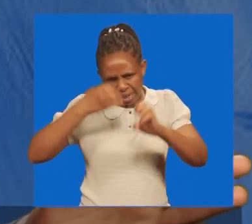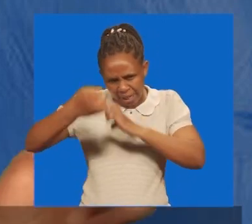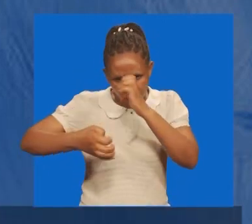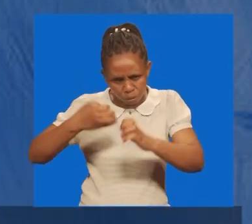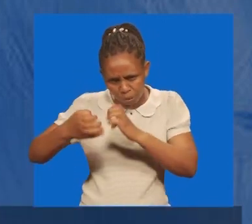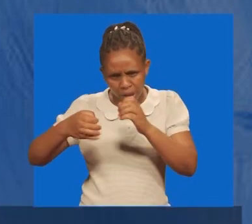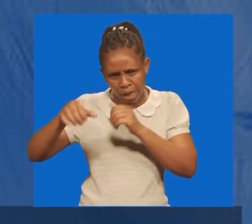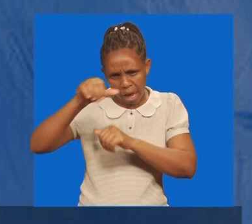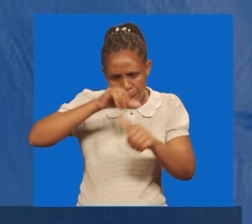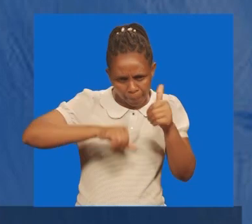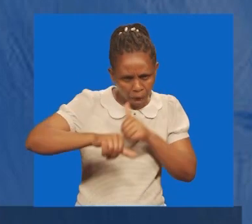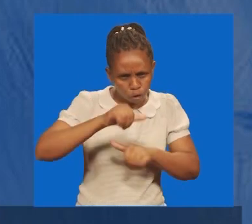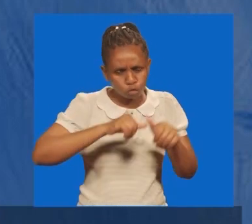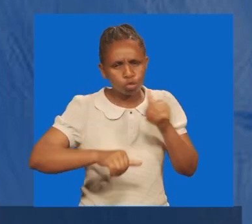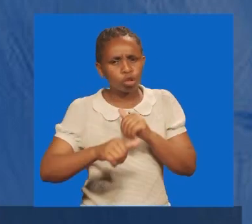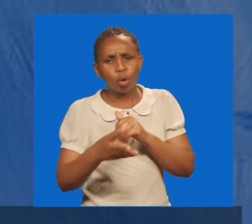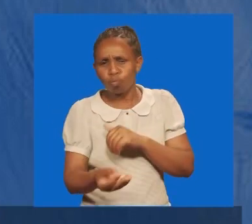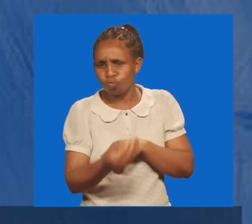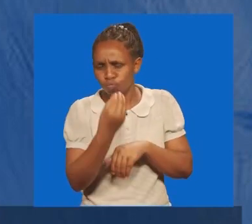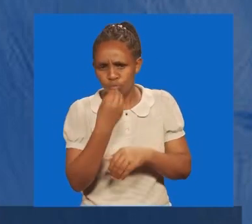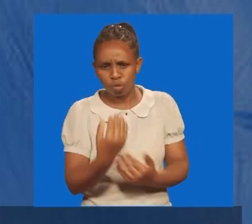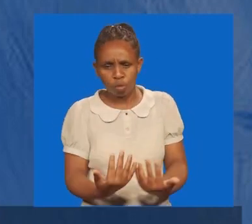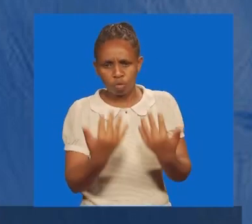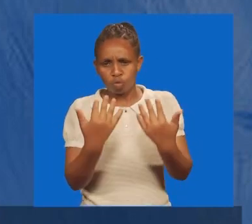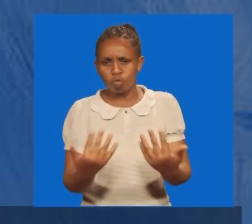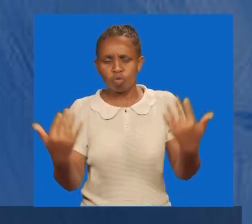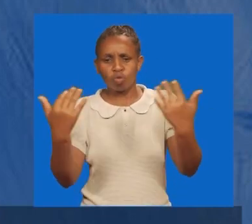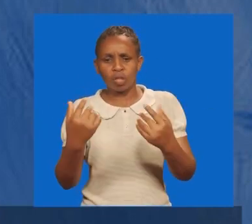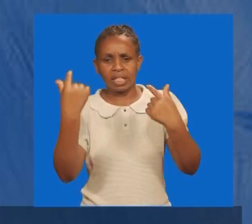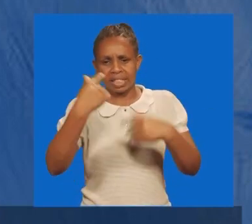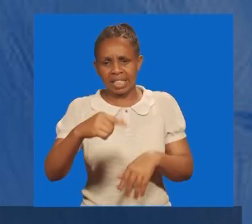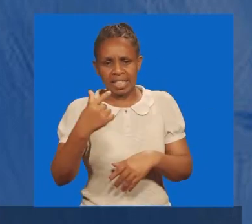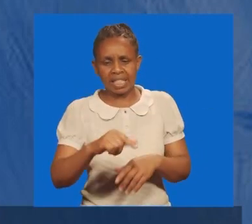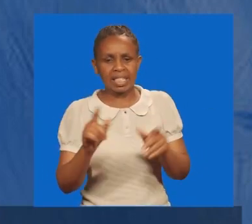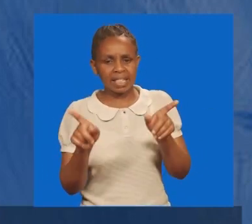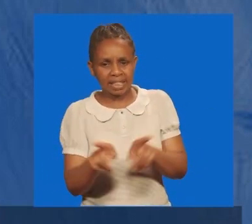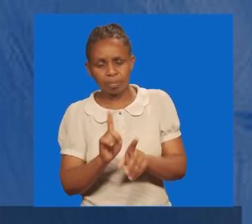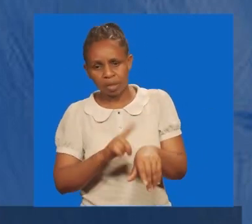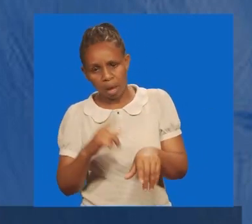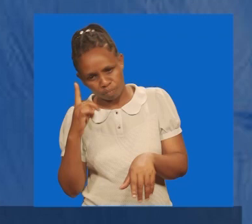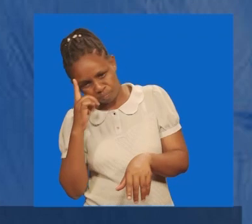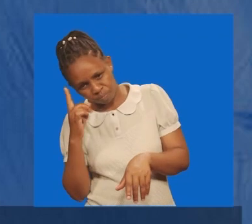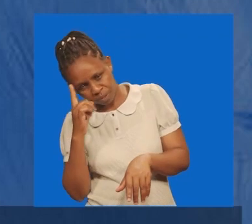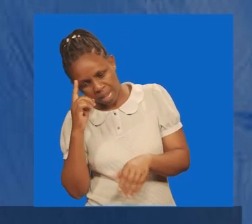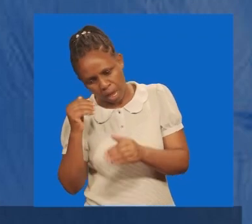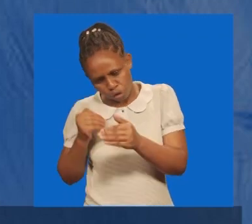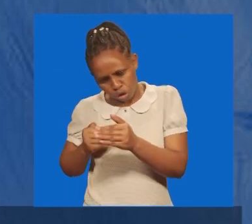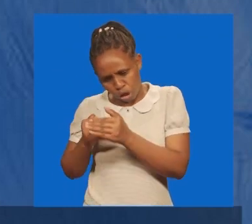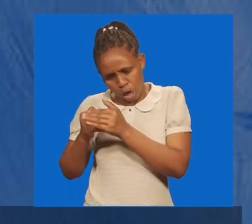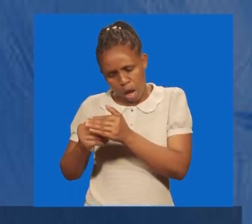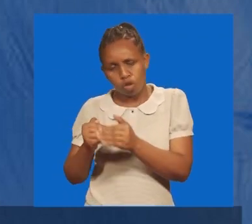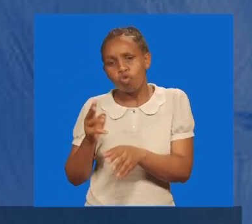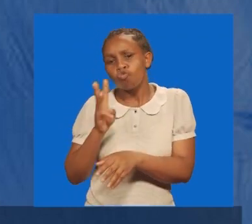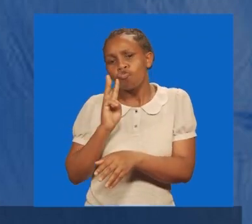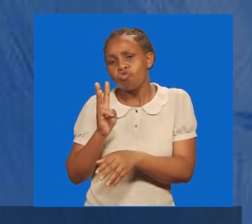malisho, ya majani, mambichi, ee, unilaza, na kanda ya manji ya